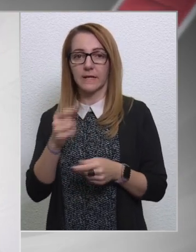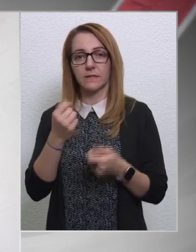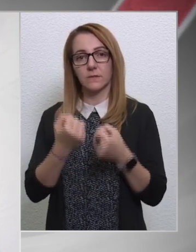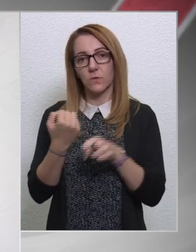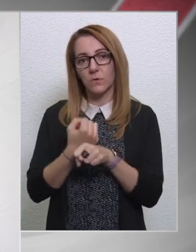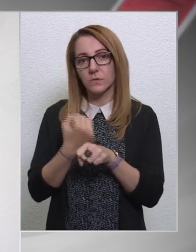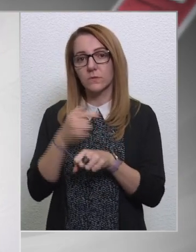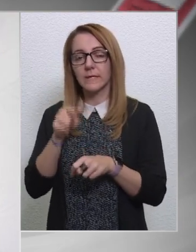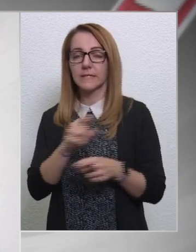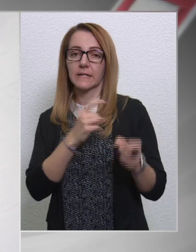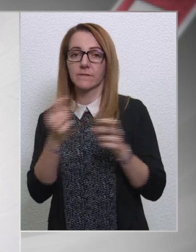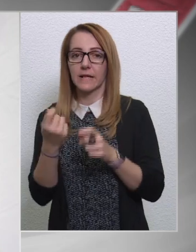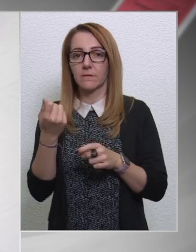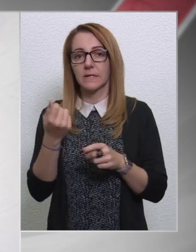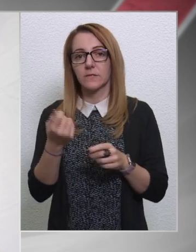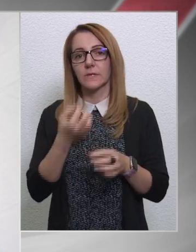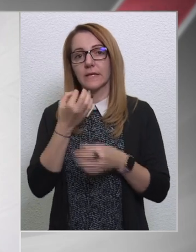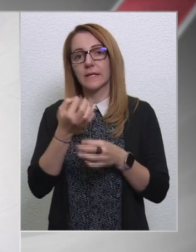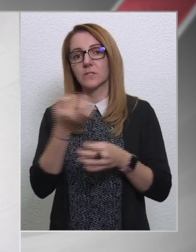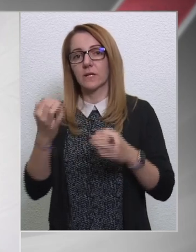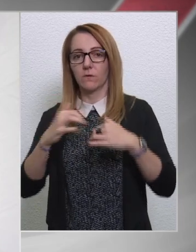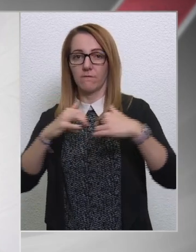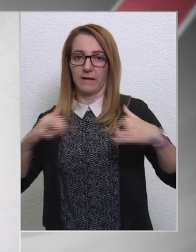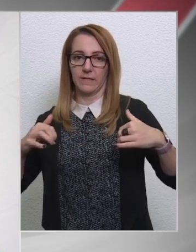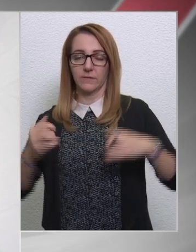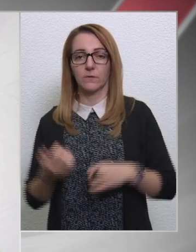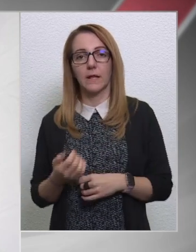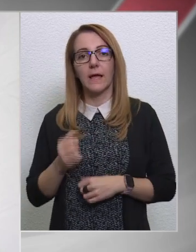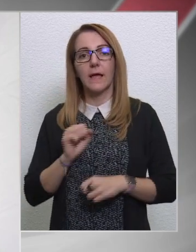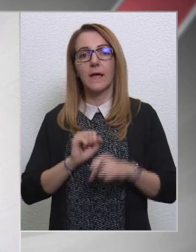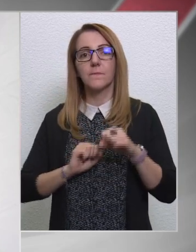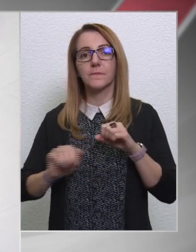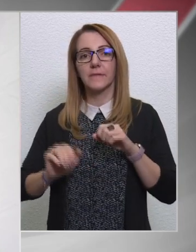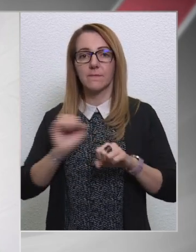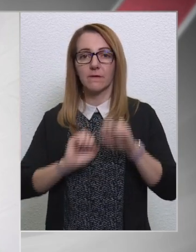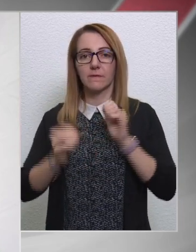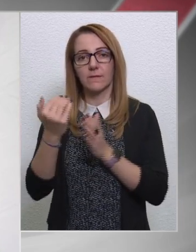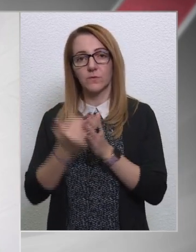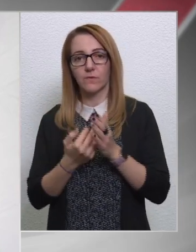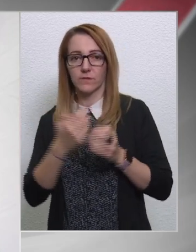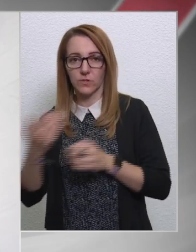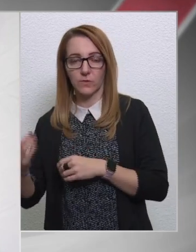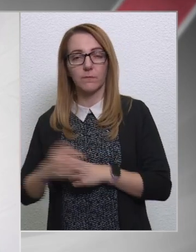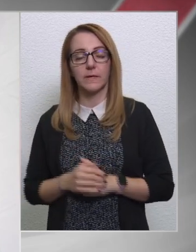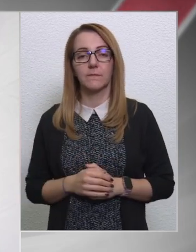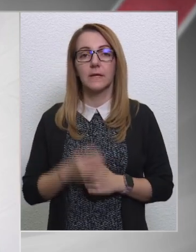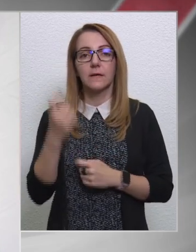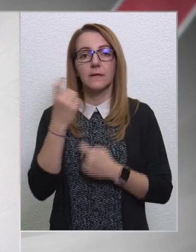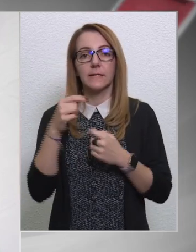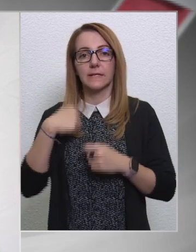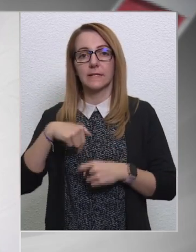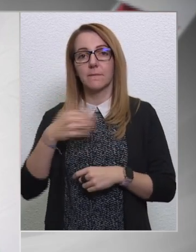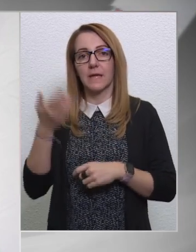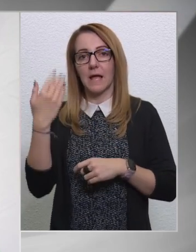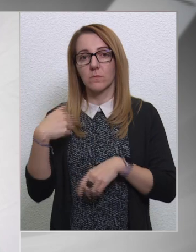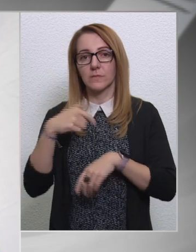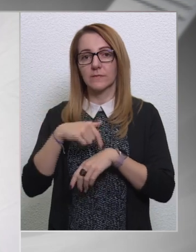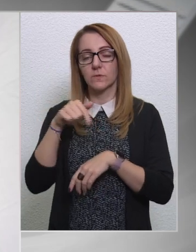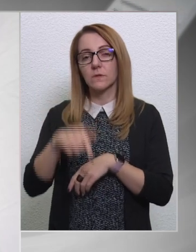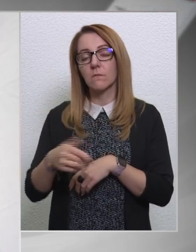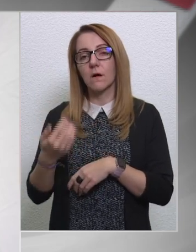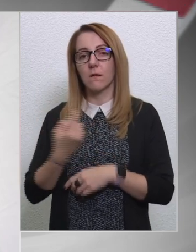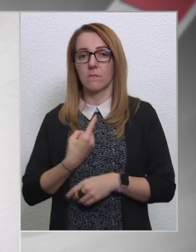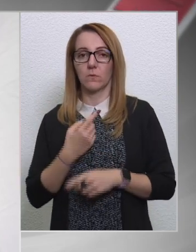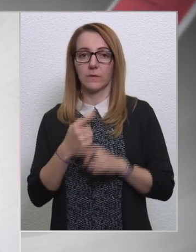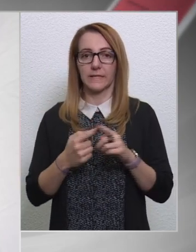vitákat a pénzügyi kérdésektől választjuk le, gyermekvédelmi törvény és egyébek. Úgyhogy szerintem mi az elmúlt időszakban magunk